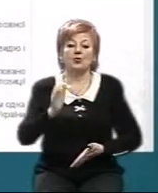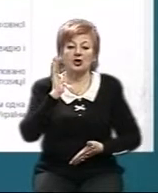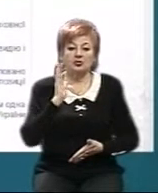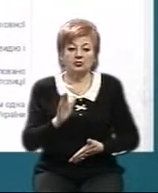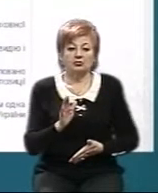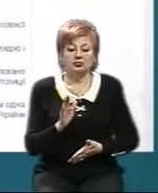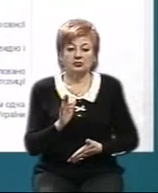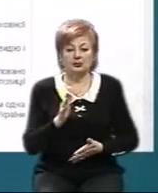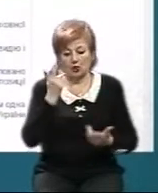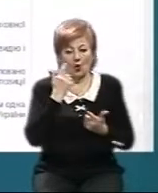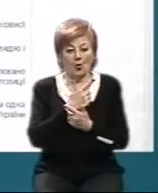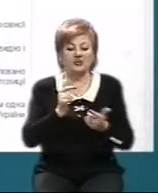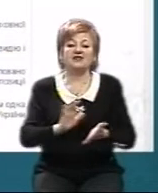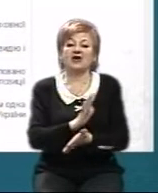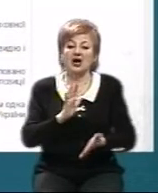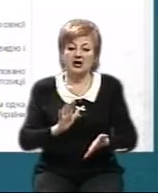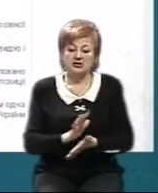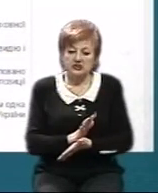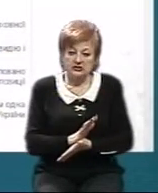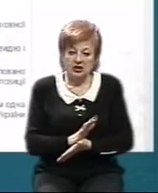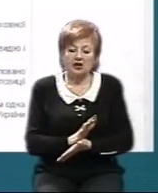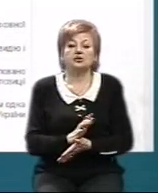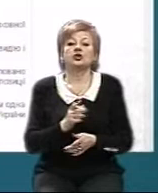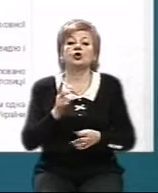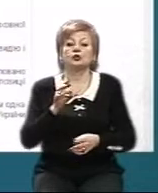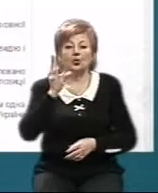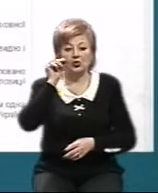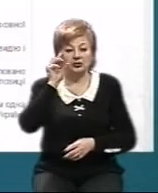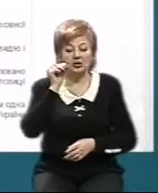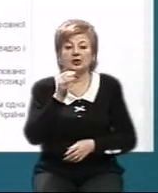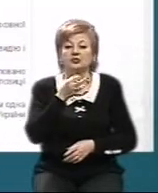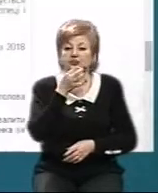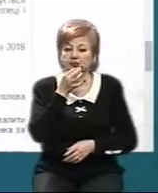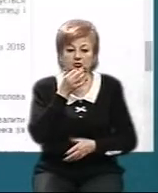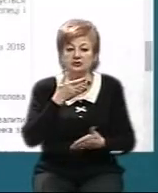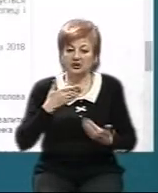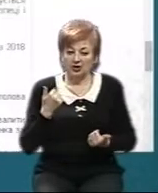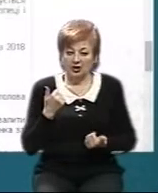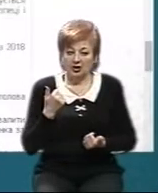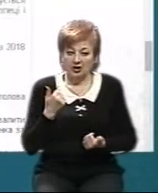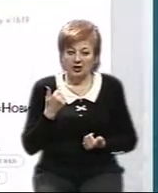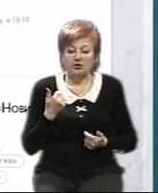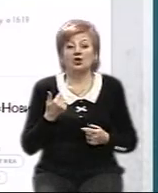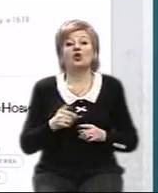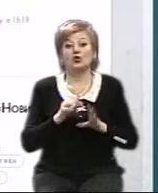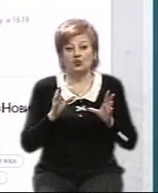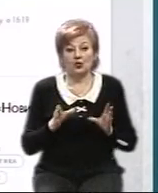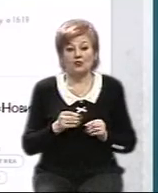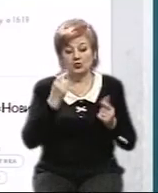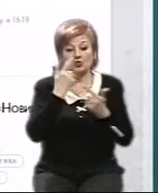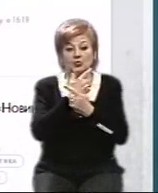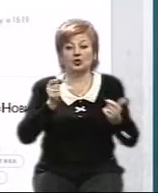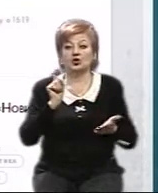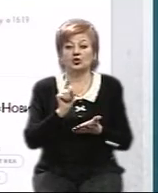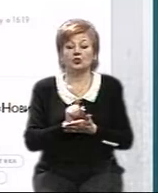оприлюднений у газеті «Урядовий кур'єр», але дати ще немає. Теоретично оприлюднення має